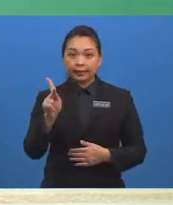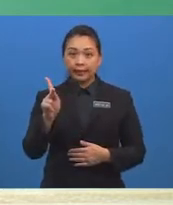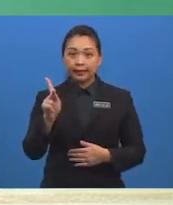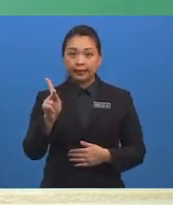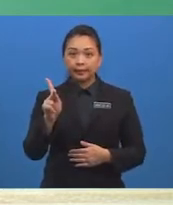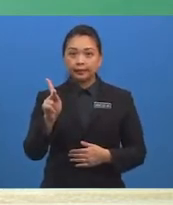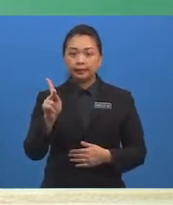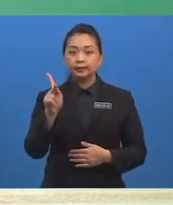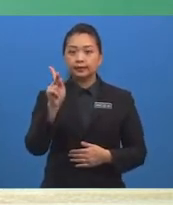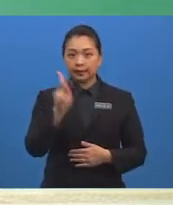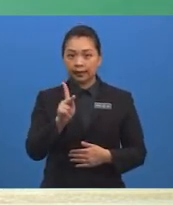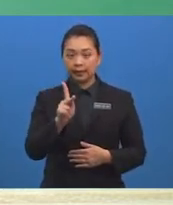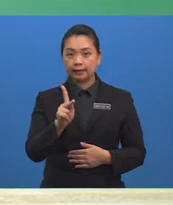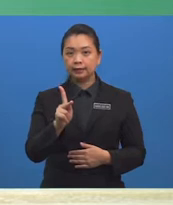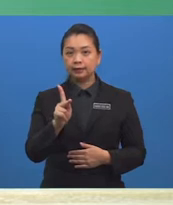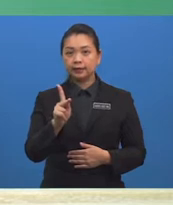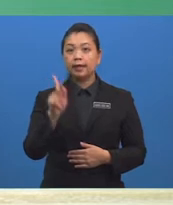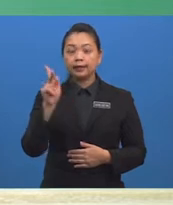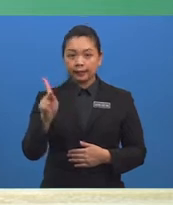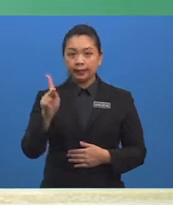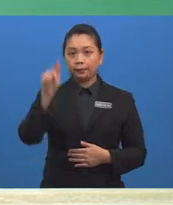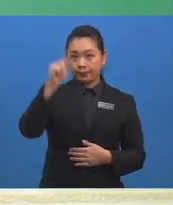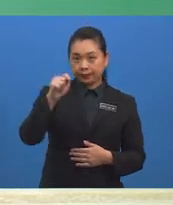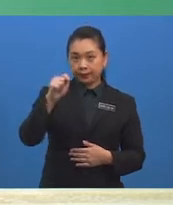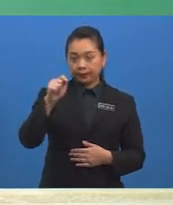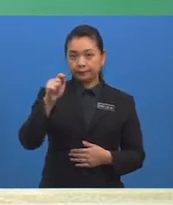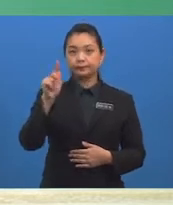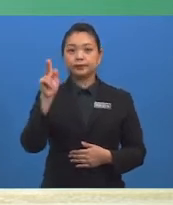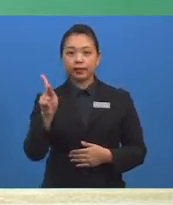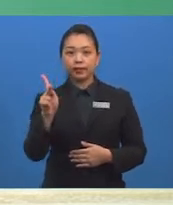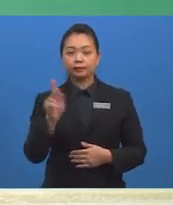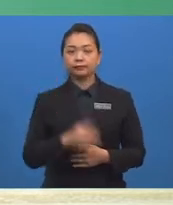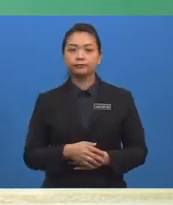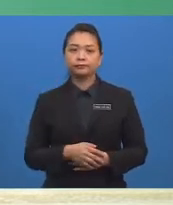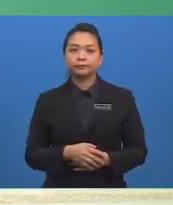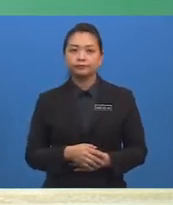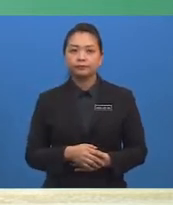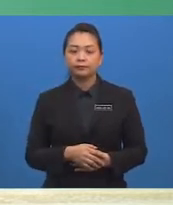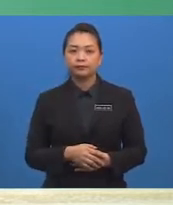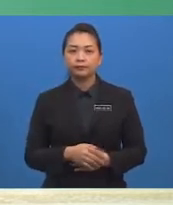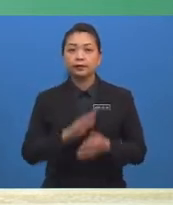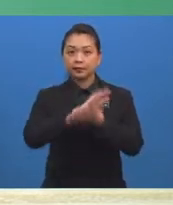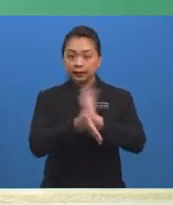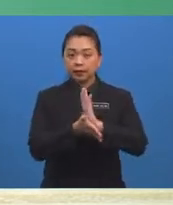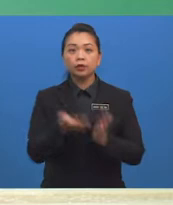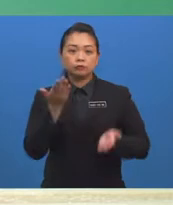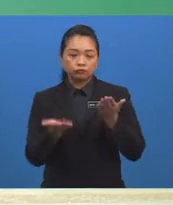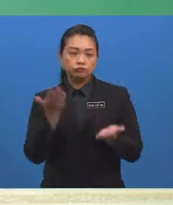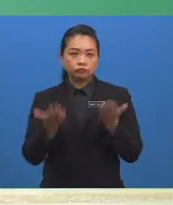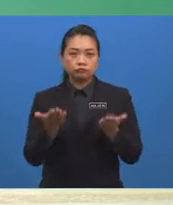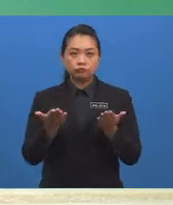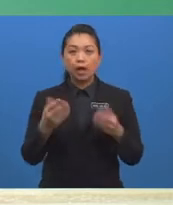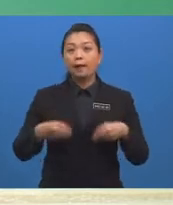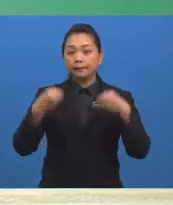pelengkap Dan K pelengkap K Maka kebarang kalian